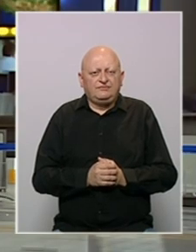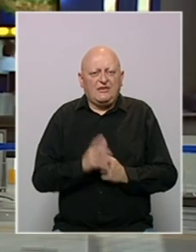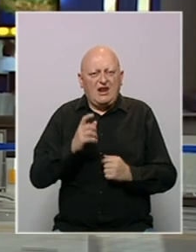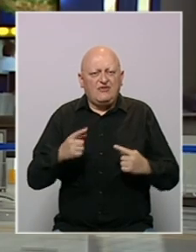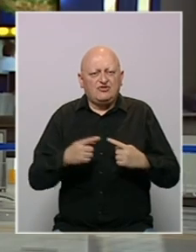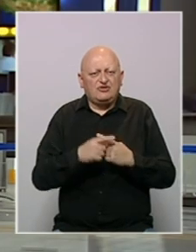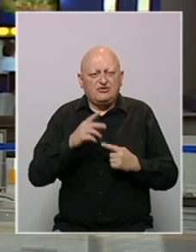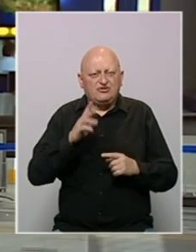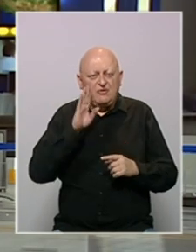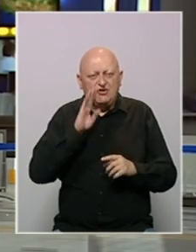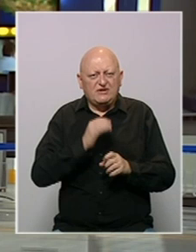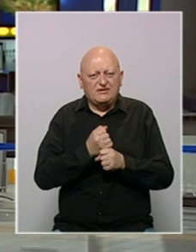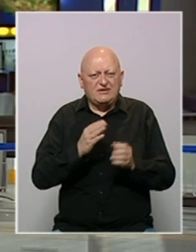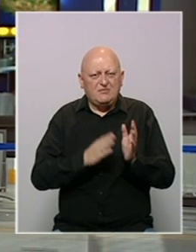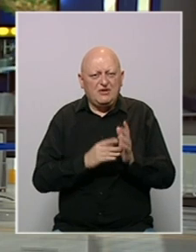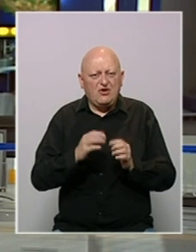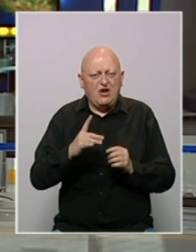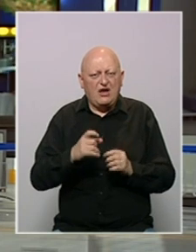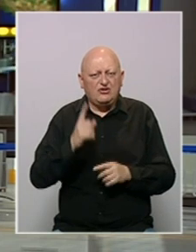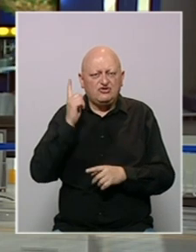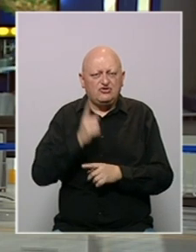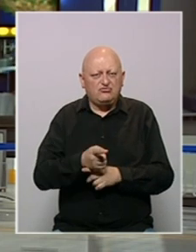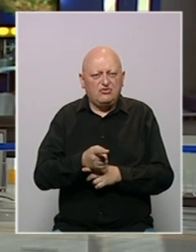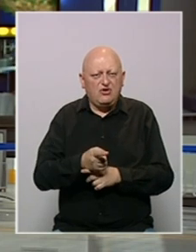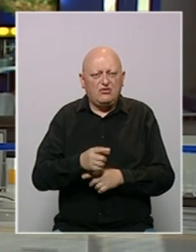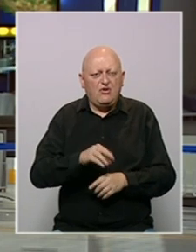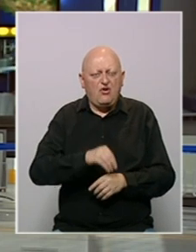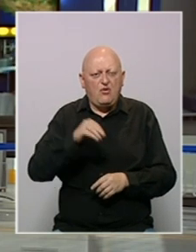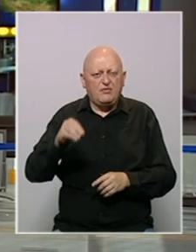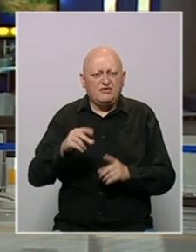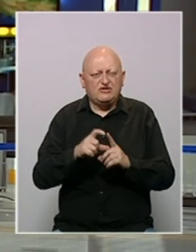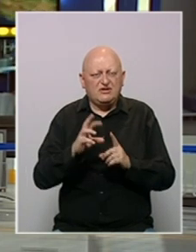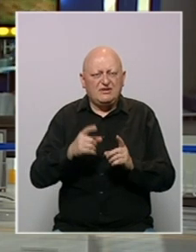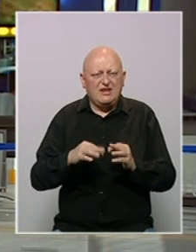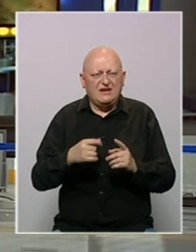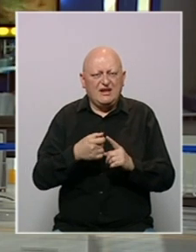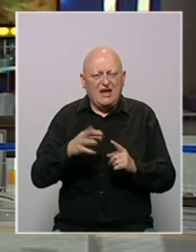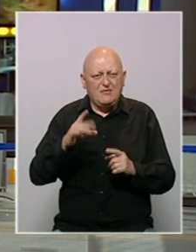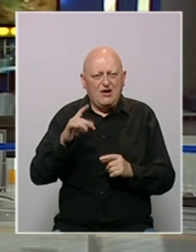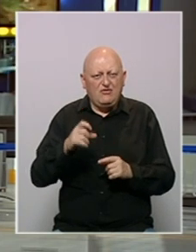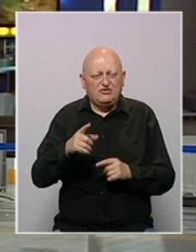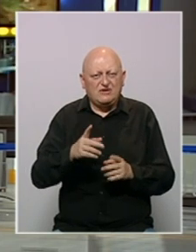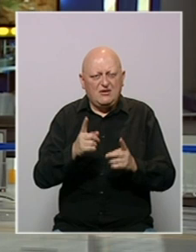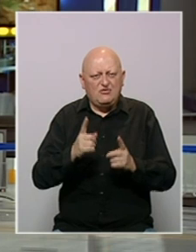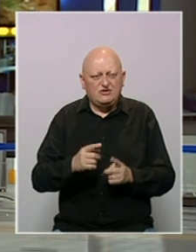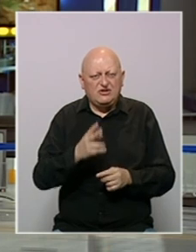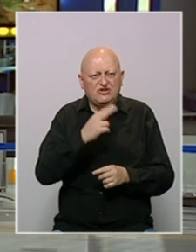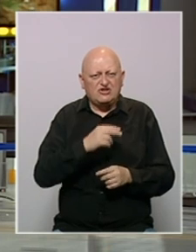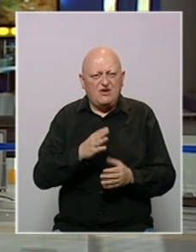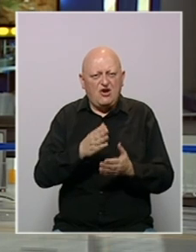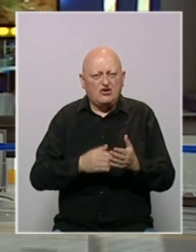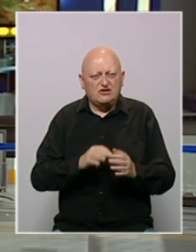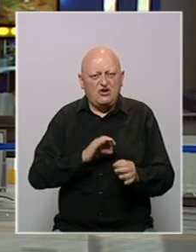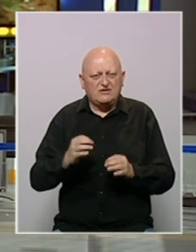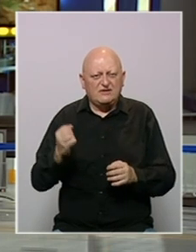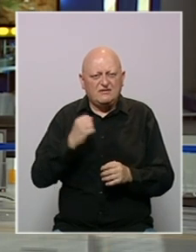Glavni tužilac tužilašta Bosni i Hercegovine, Milanko Kajganić, donio je odluku o premještanju Dijane Kajmaković sa pozicije šefa